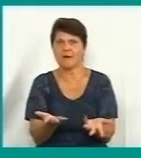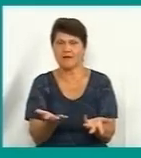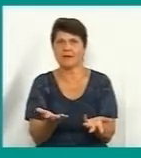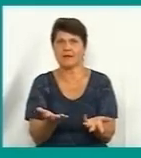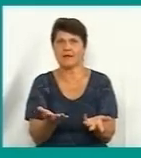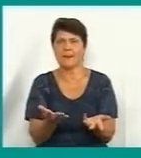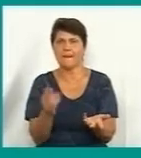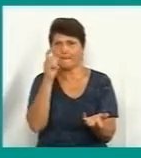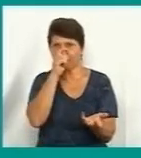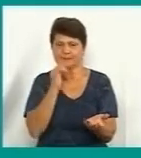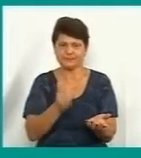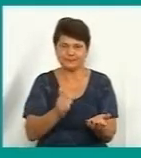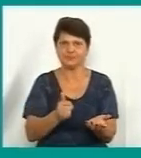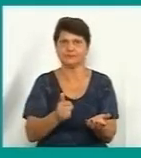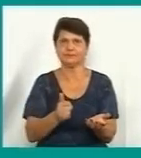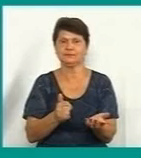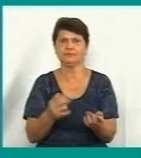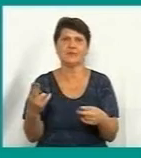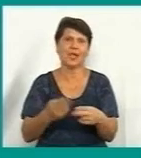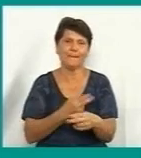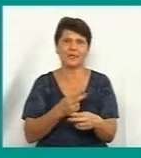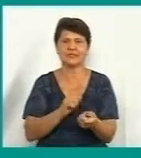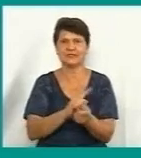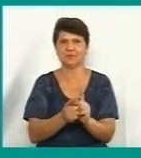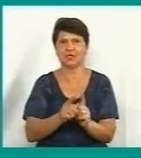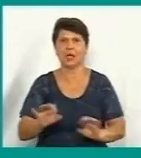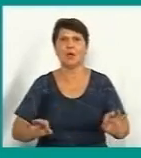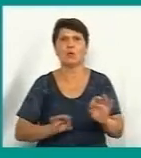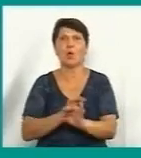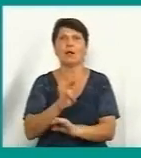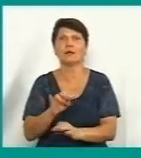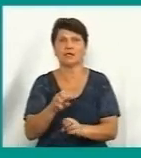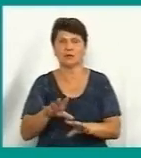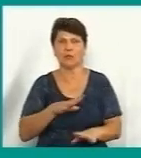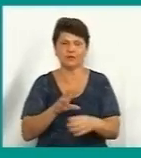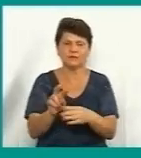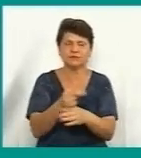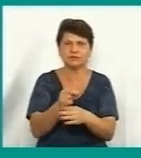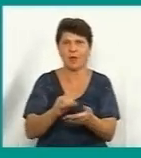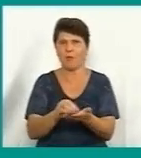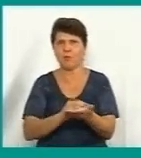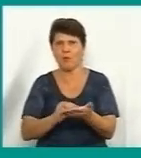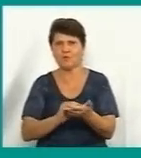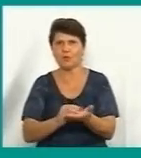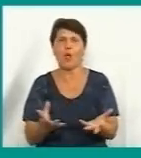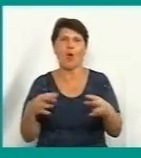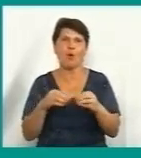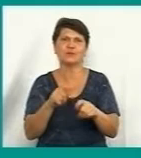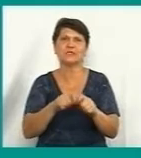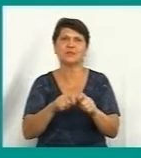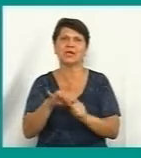мастильних матеріалів, без зміни проєктних рішень. Тому він був відкоригований, пройшов повторно комплексну експертизу.